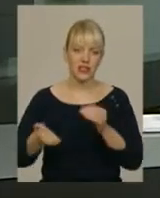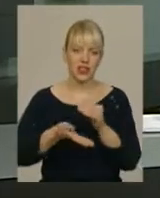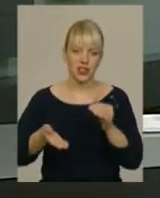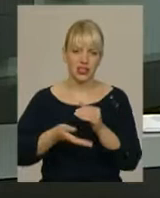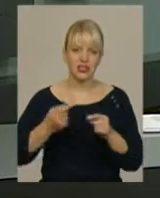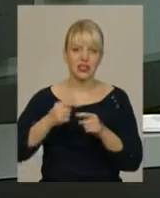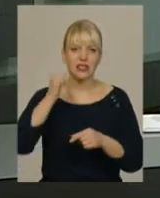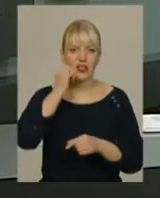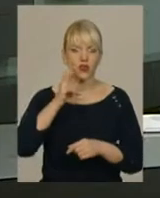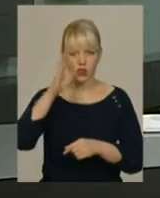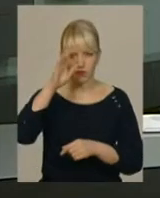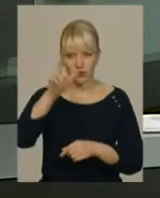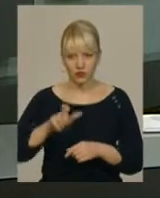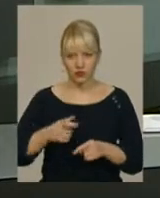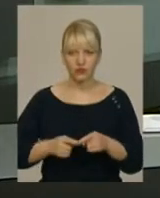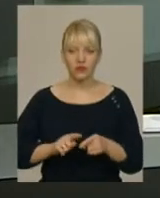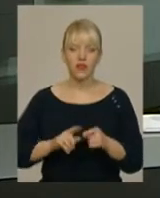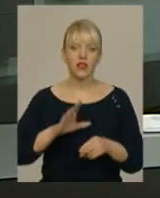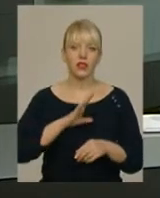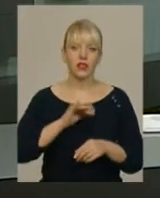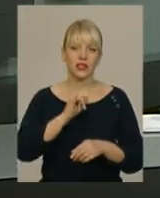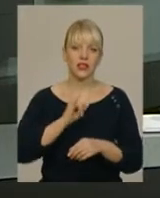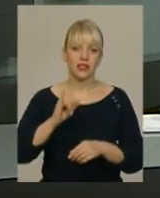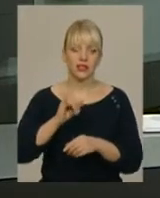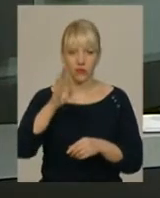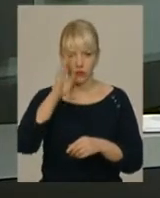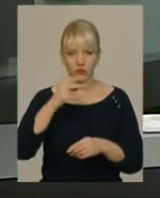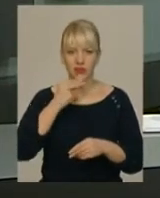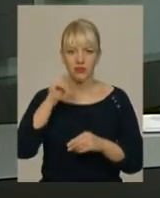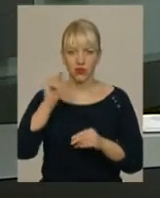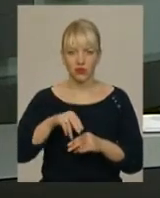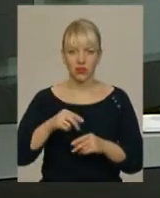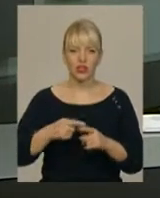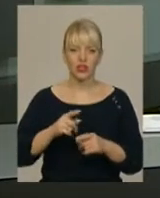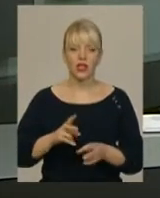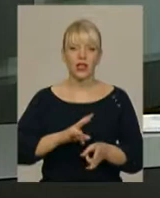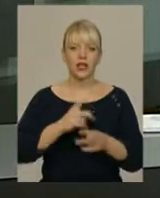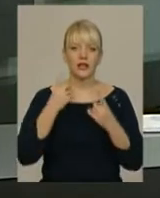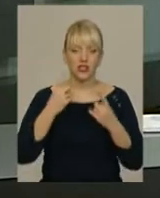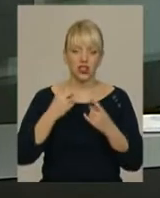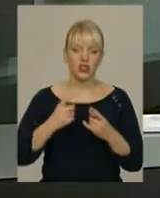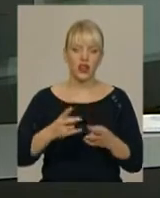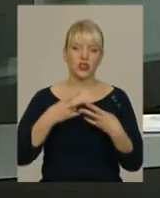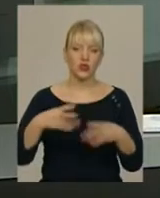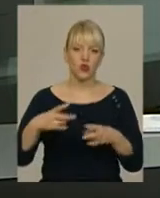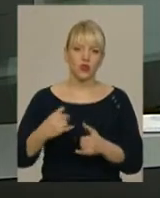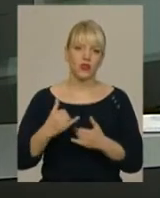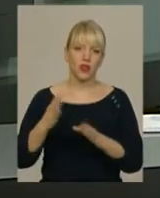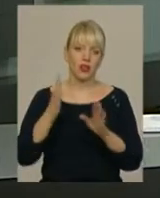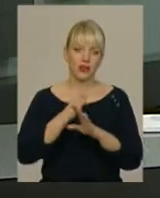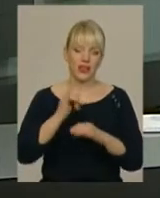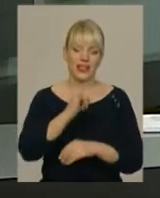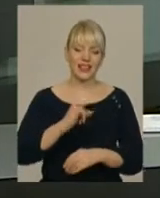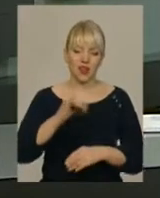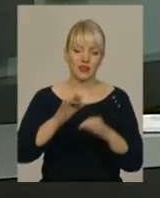району. А судно чоловіком відбувся в Ізяславі. Йому інкримінували за подіями значної шкоди довкіллю. Ізяславський районний суд